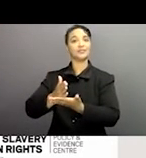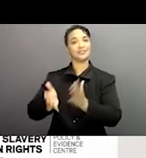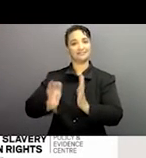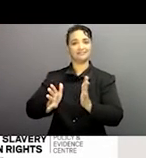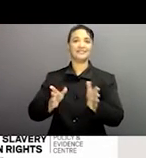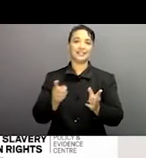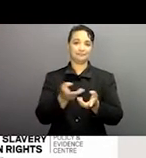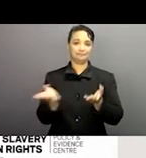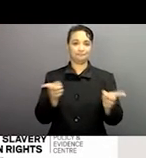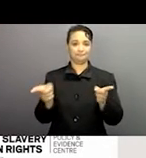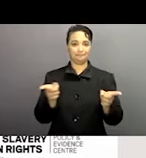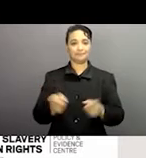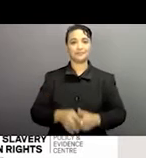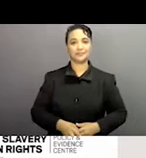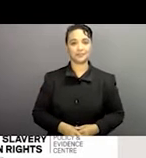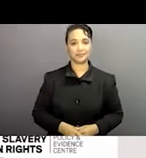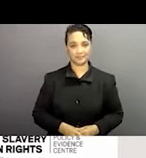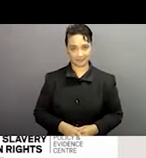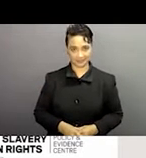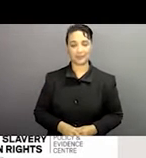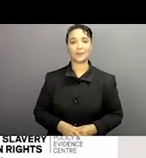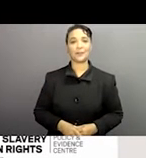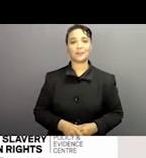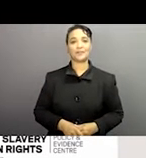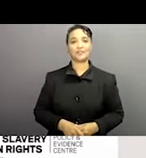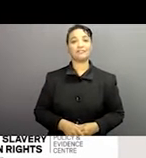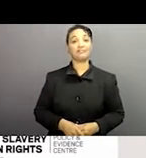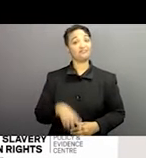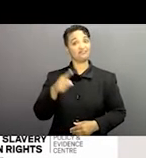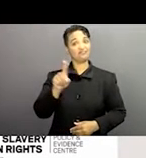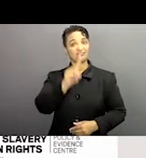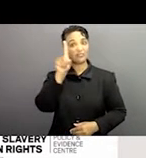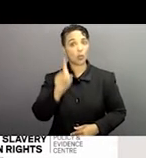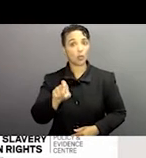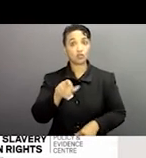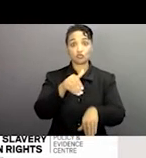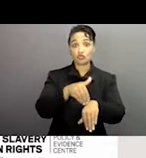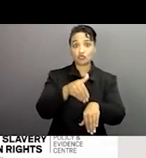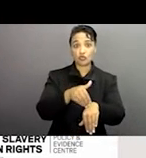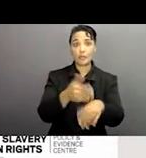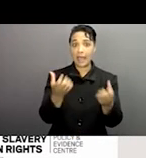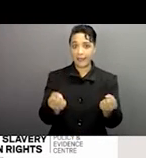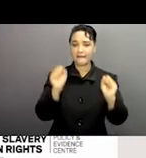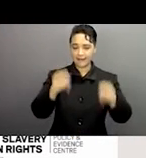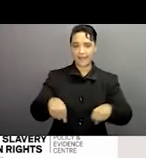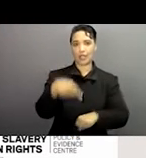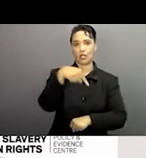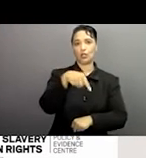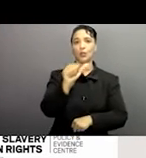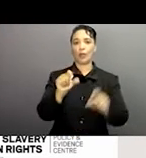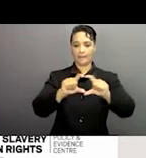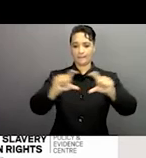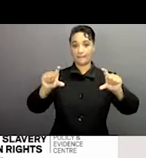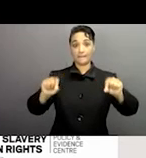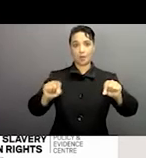langue internationale au nom de signes. Si vous avez des questions, commentaires, utilisez aussi les questions